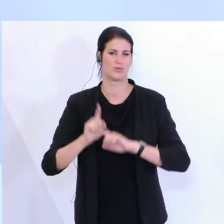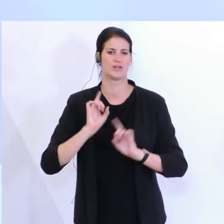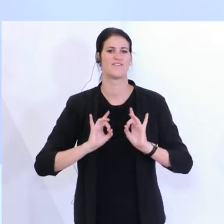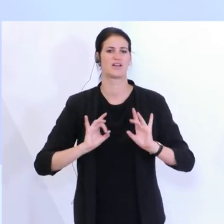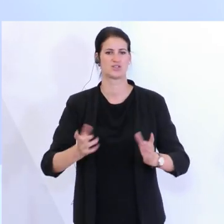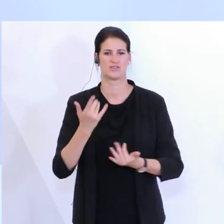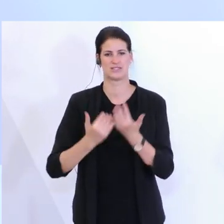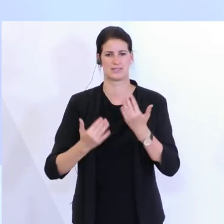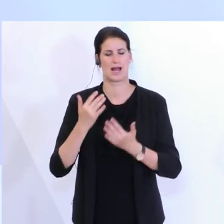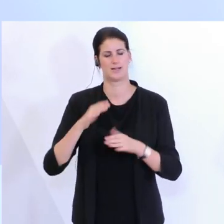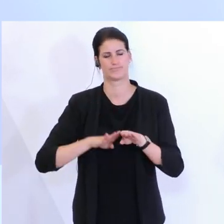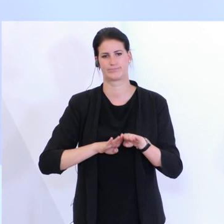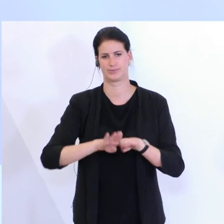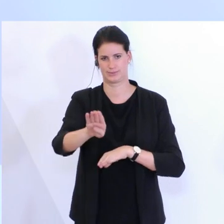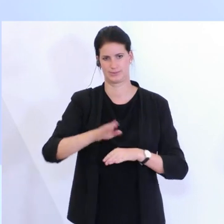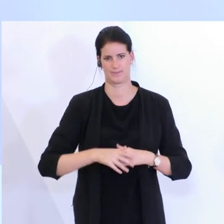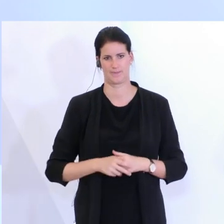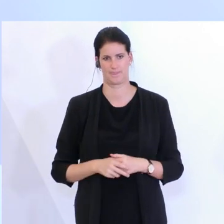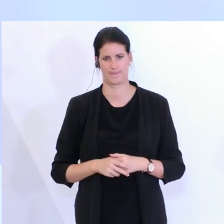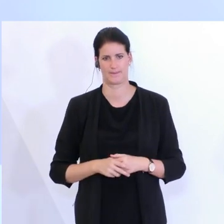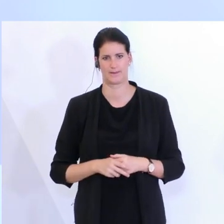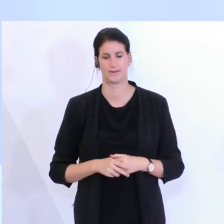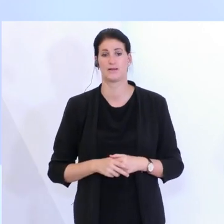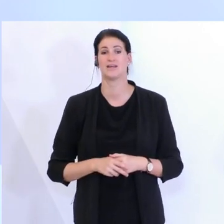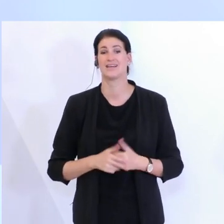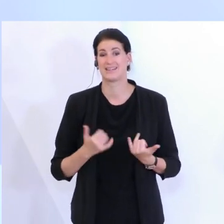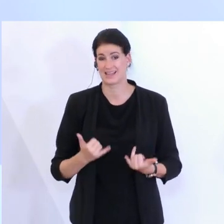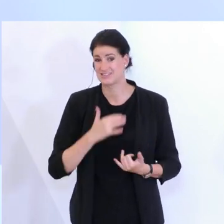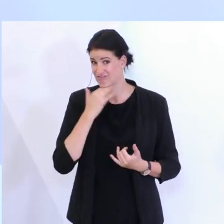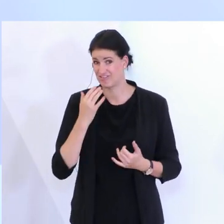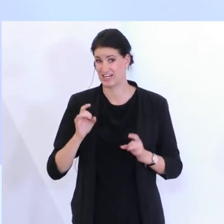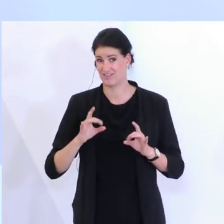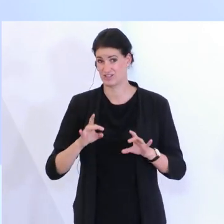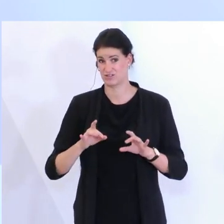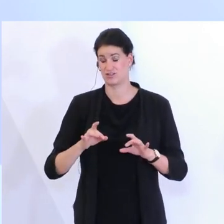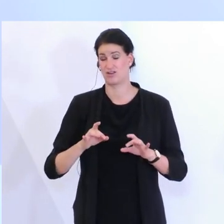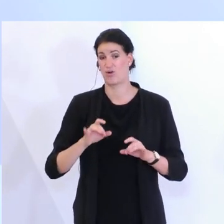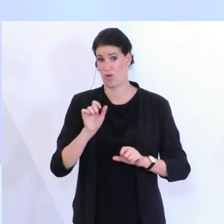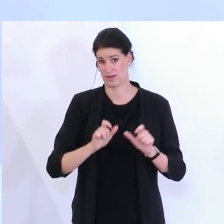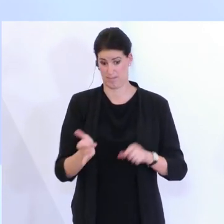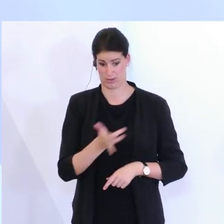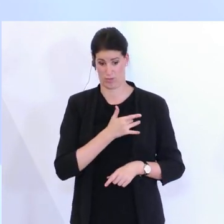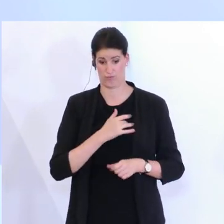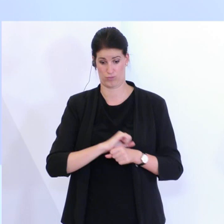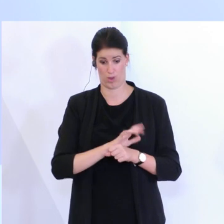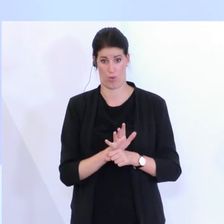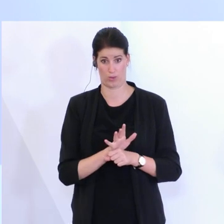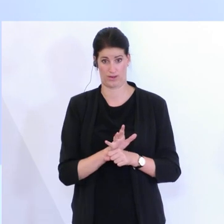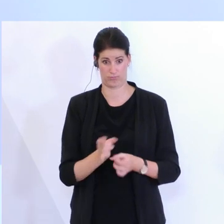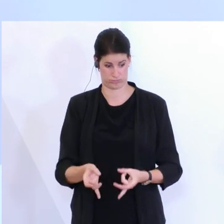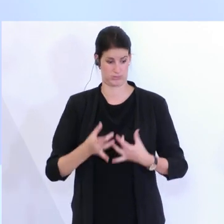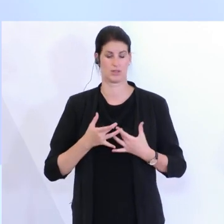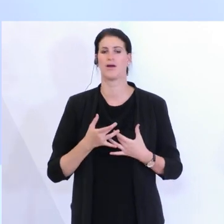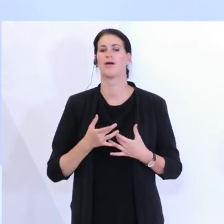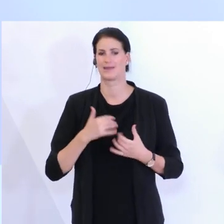werden. Wir finden natürlich auch sehr viele Infizierte, weil wir sehr intensiv in Österreich testen. Wenn man sich unsere Testzahlen in